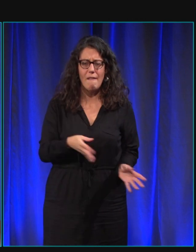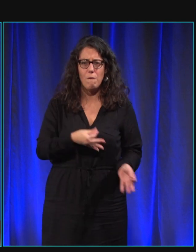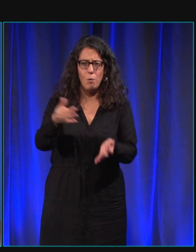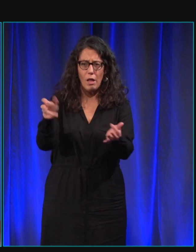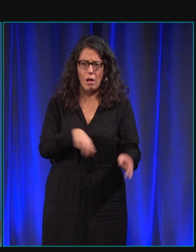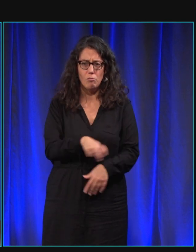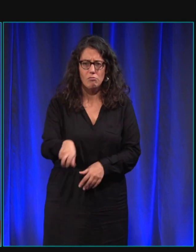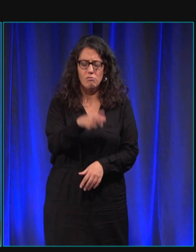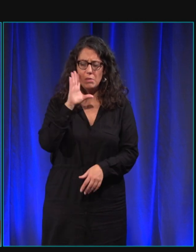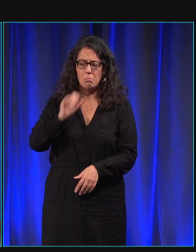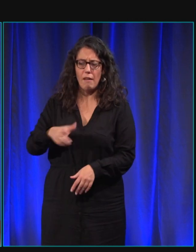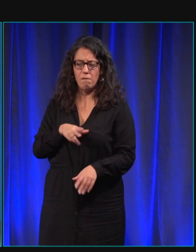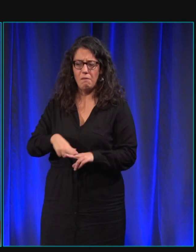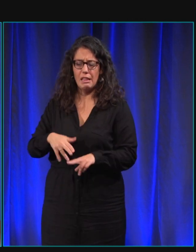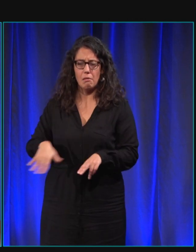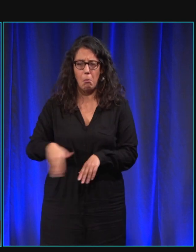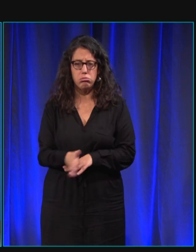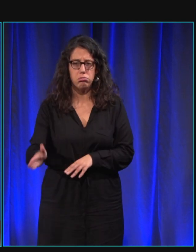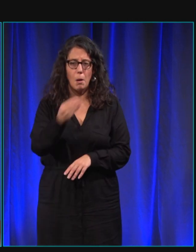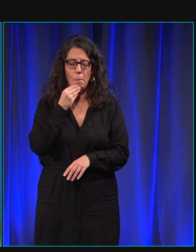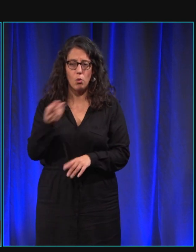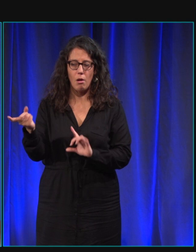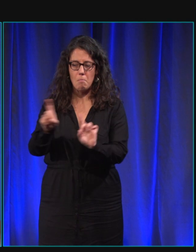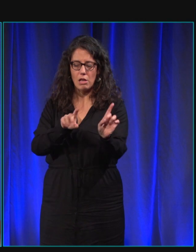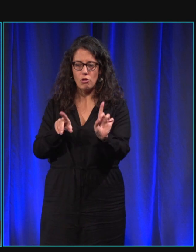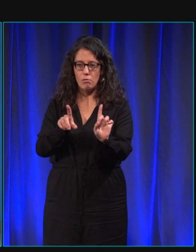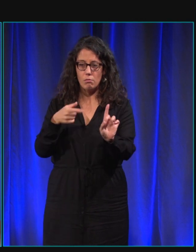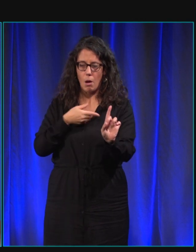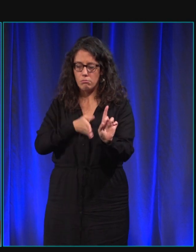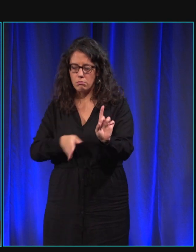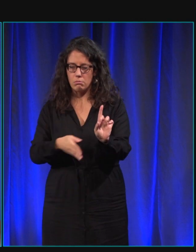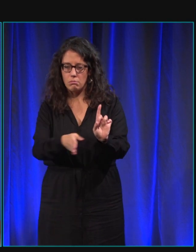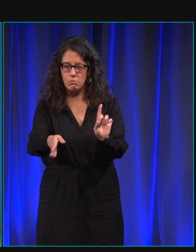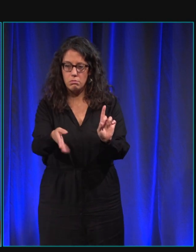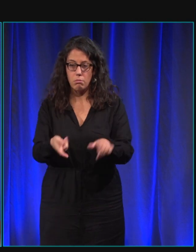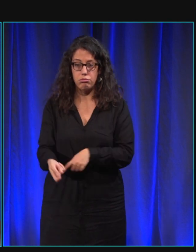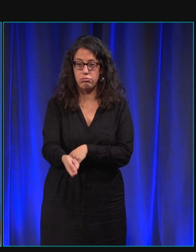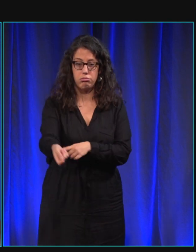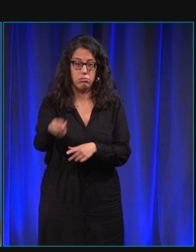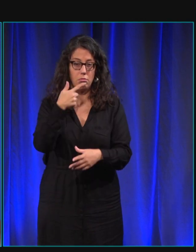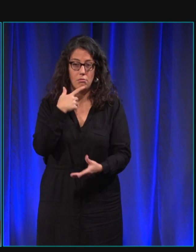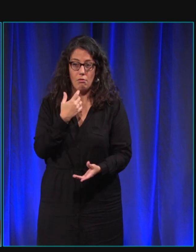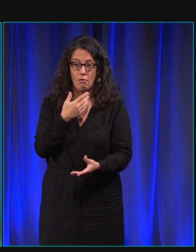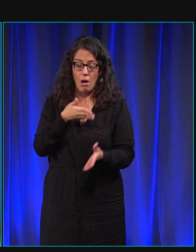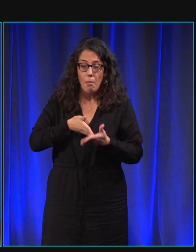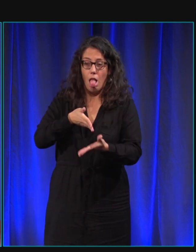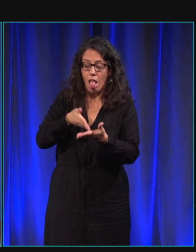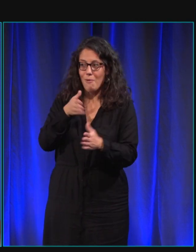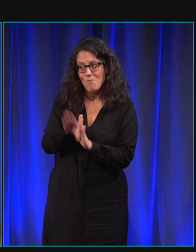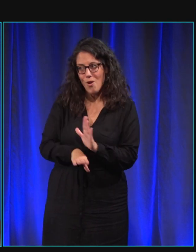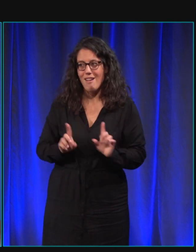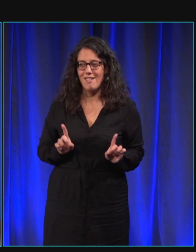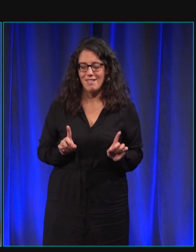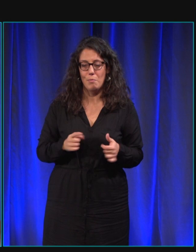voit un emplacement vide entre des personnes dans un groupe il s'infile donc il avance on heurte beaucoup moins les gens